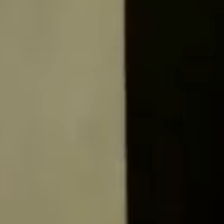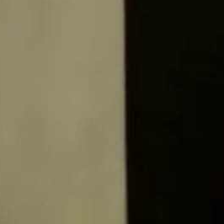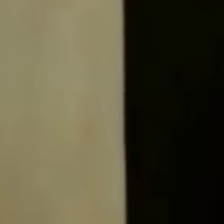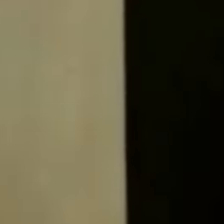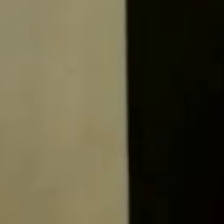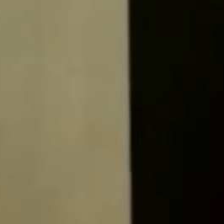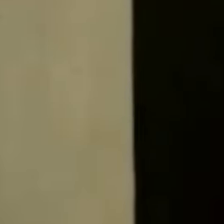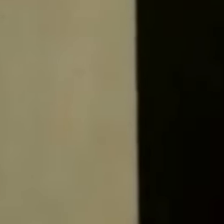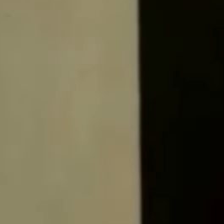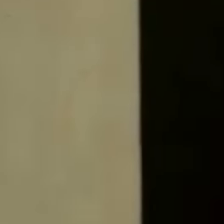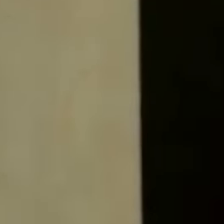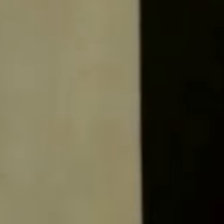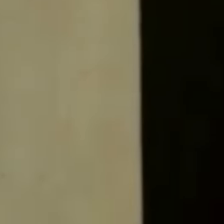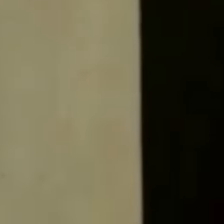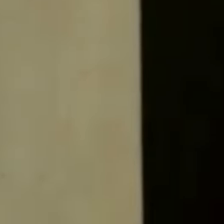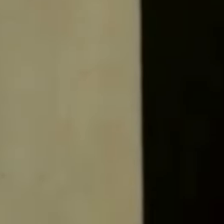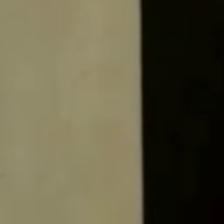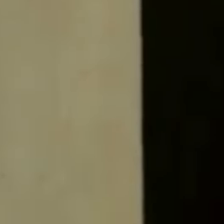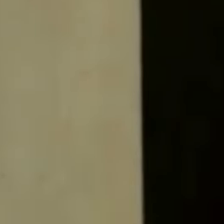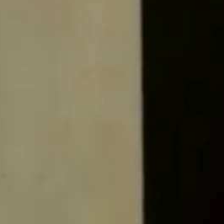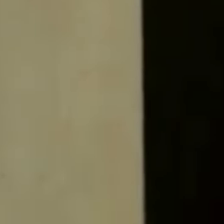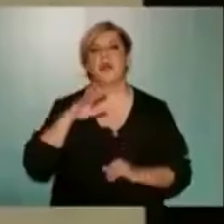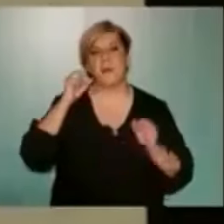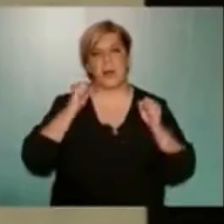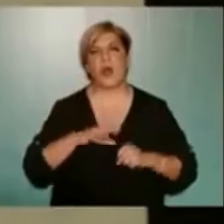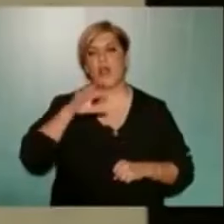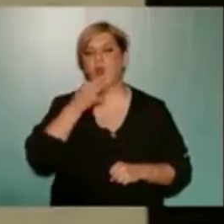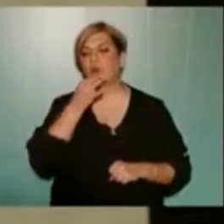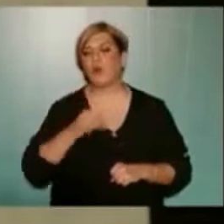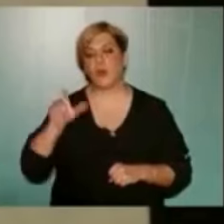Γεια σας, εγώ είμαι ο Άγγελος Ντίνες, μένω στην Κάντω Τούμπα